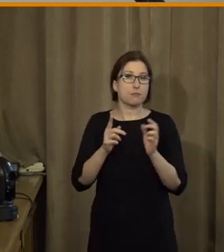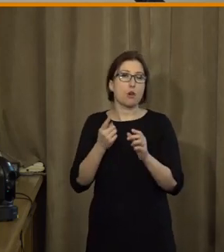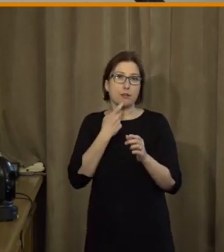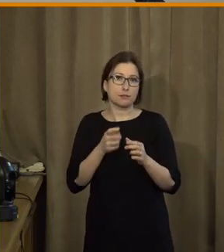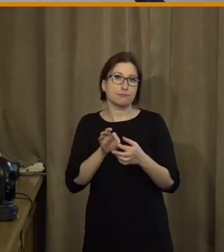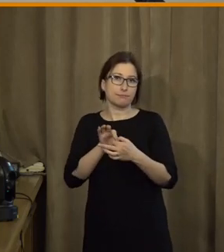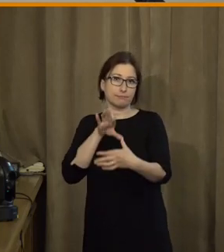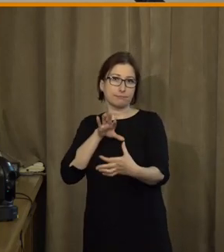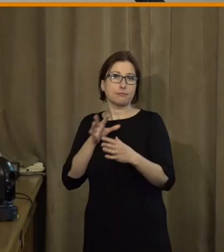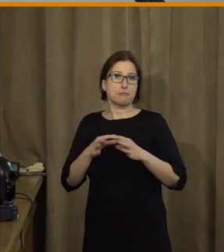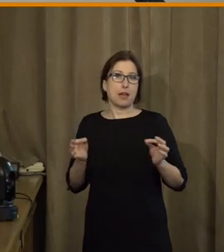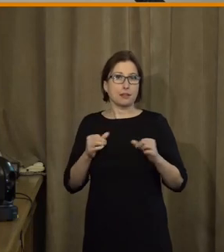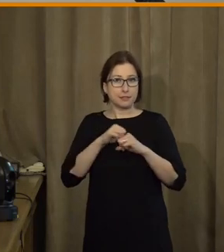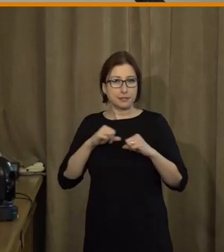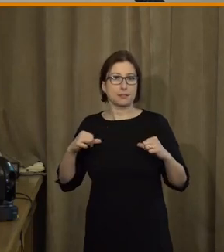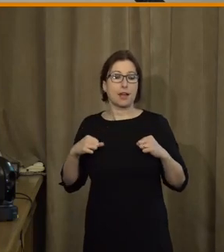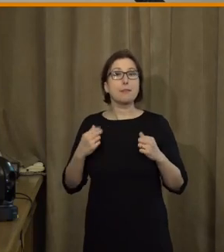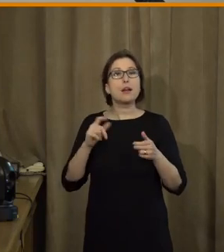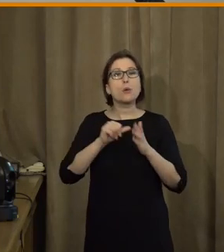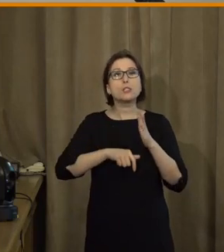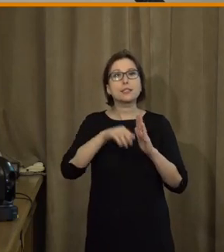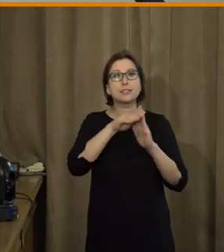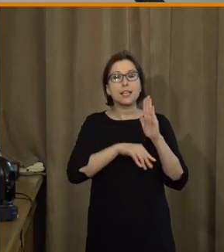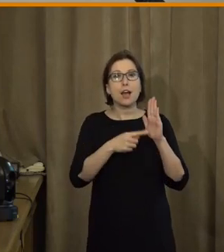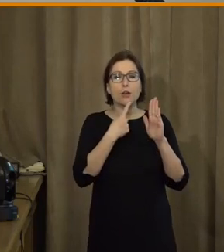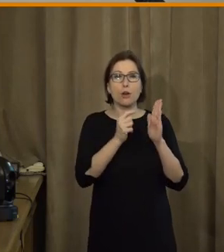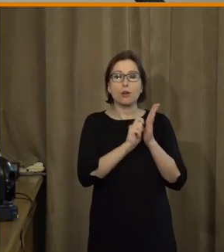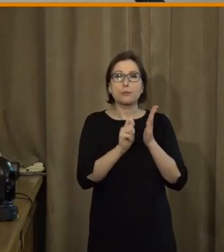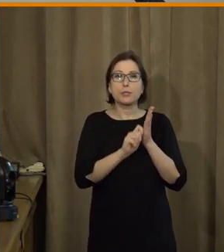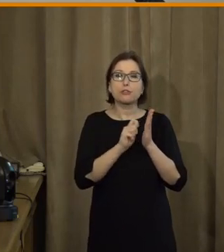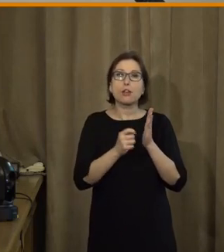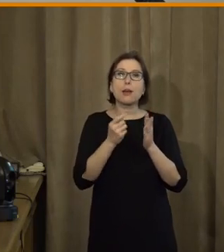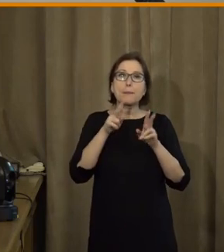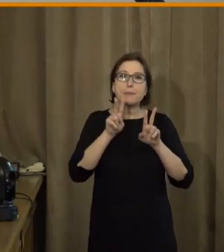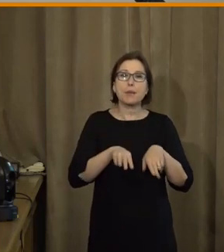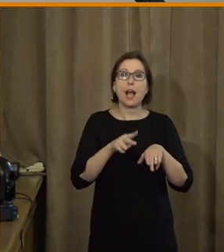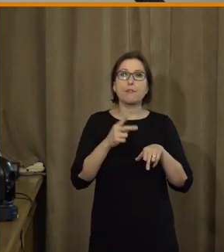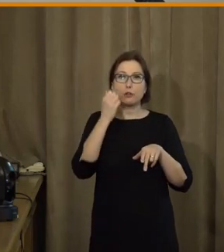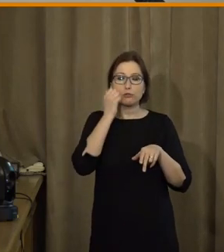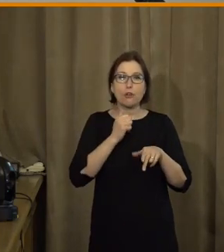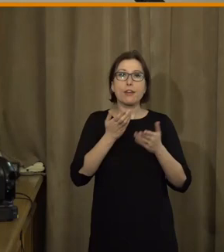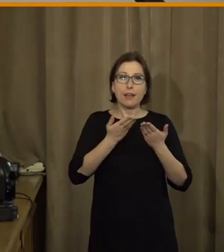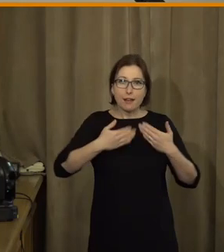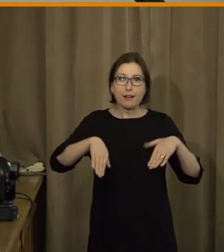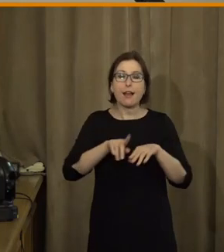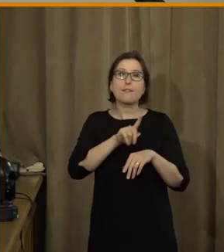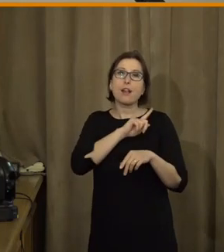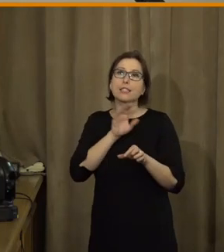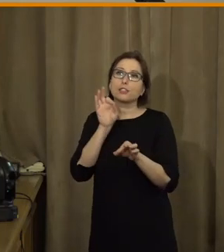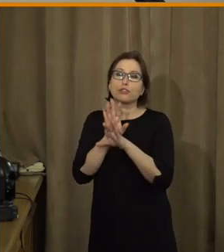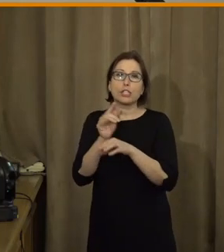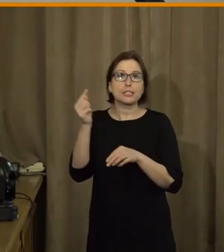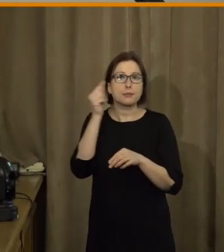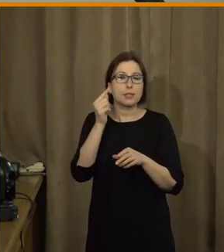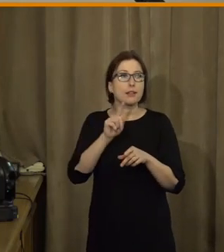zákonníku, krásné ustanovení, že právo chrání vlastně přirozené právo člověka, brát se o vlastní štěstí,